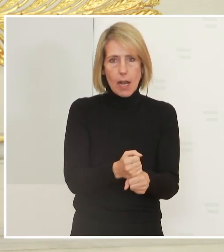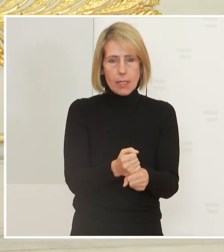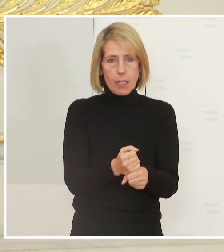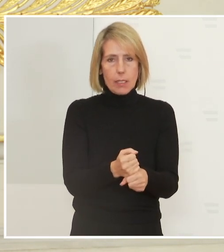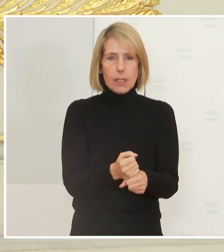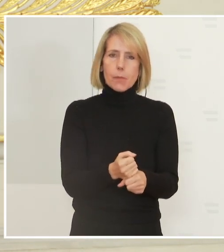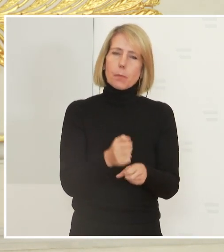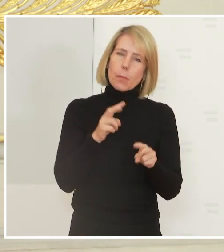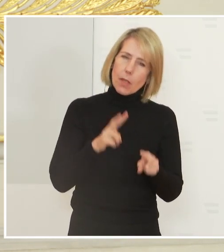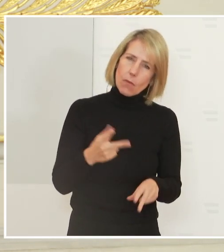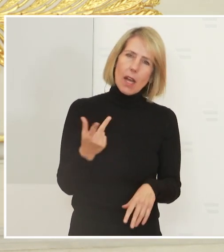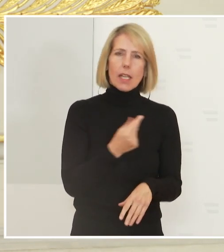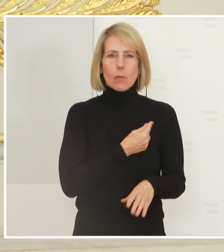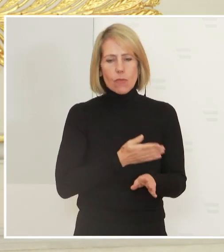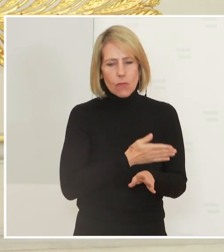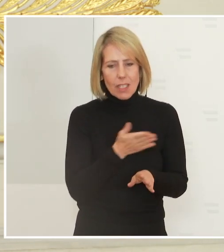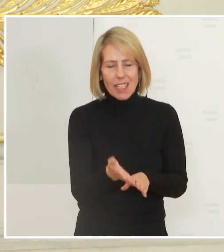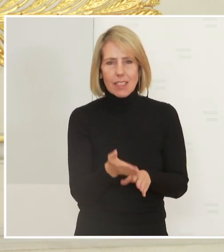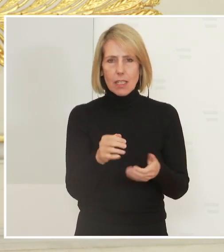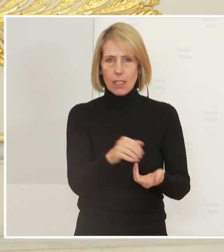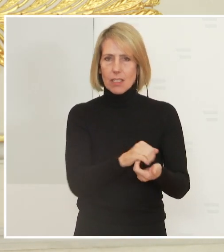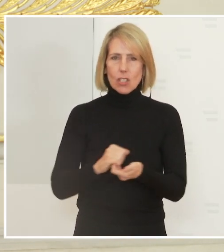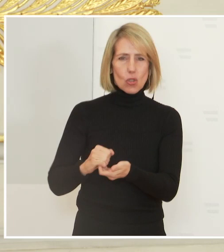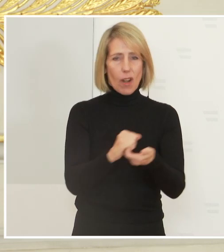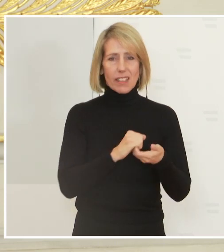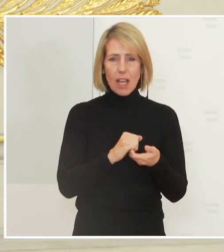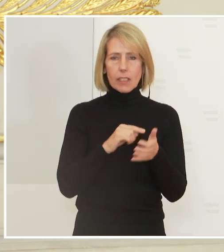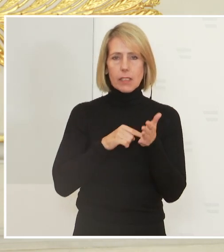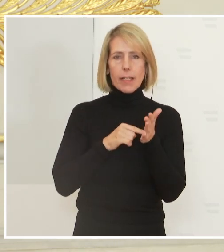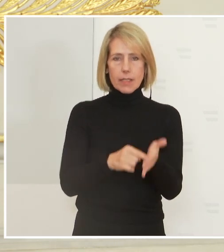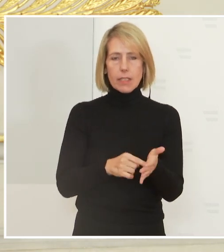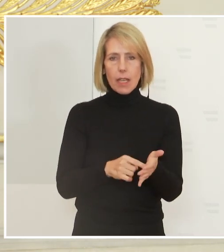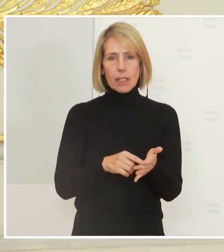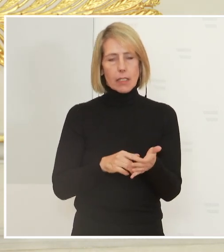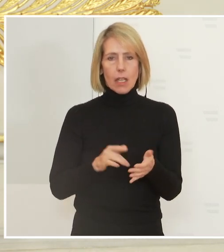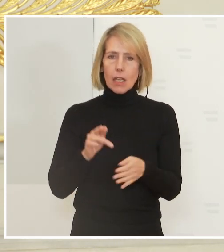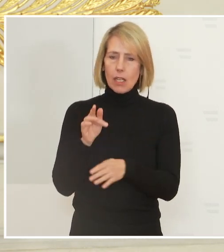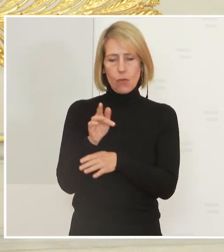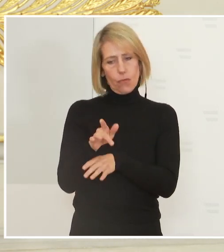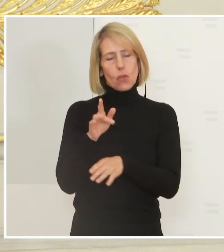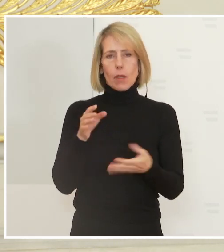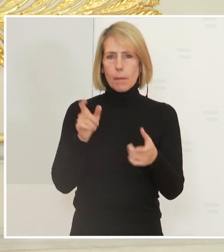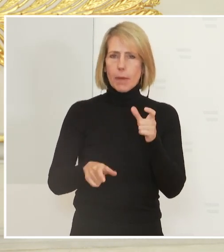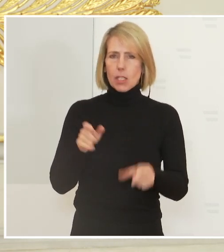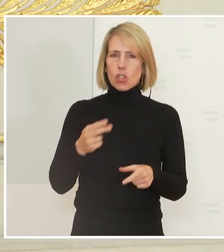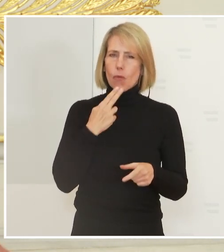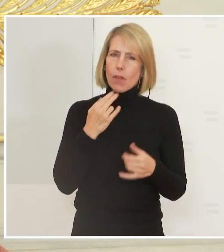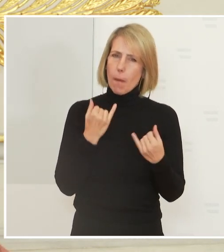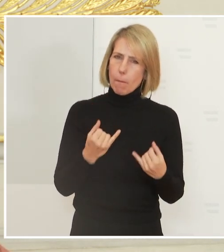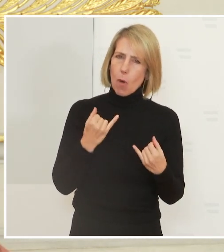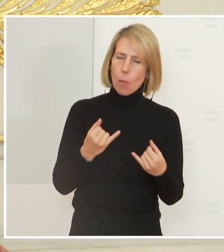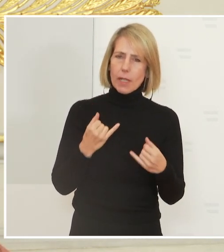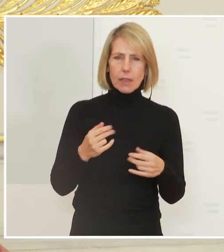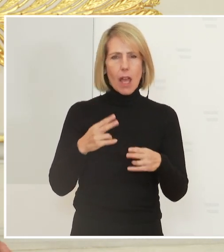impfen lässt, einen Akt der Solidarität gegenüber jenen Menschen, die derzeit wirklich unser System aufrechterhalten, gegenüber Zeit,